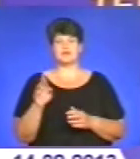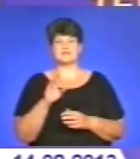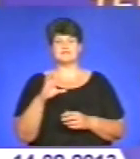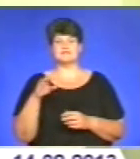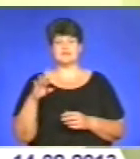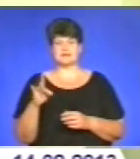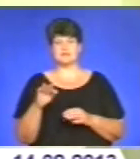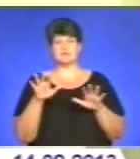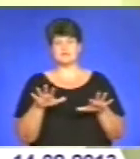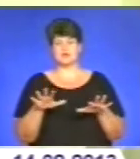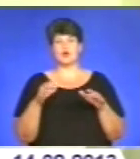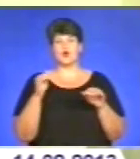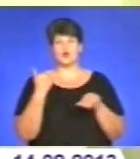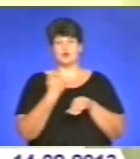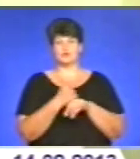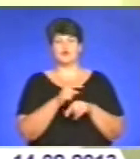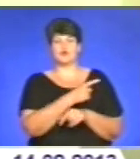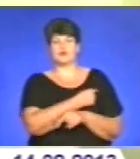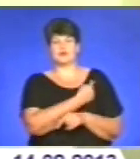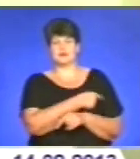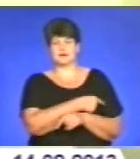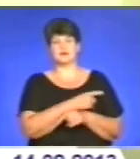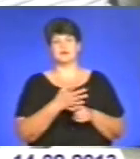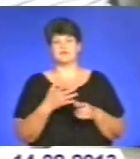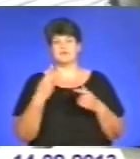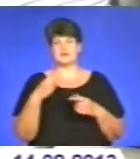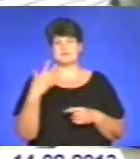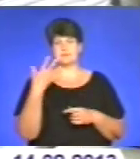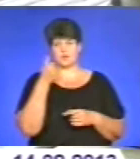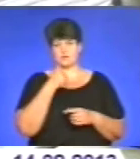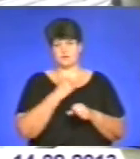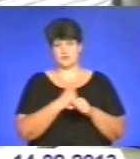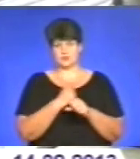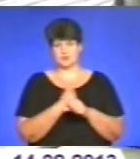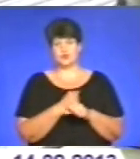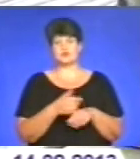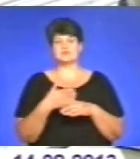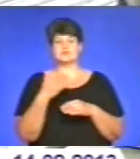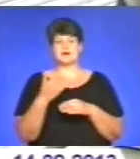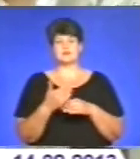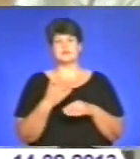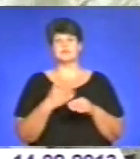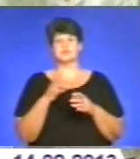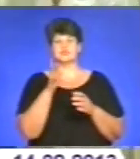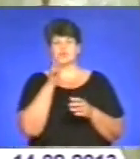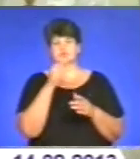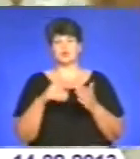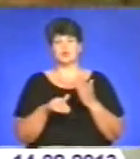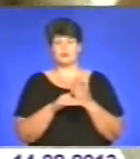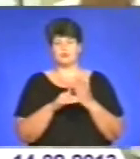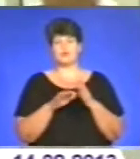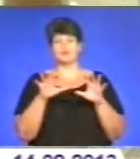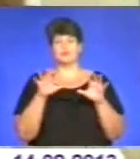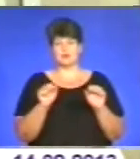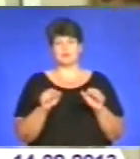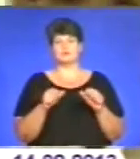посаді головного лікаря Теребовлянської центральної комунальної лікарні 25 років. Каже, останнім часом з допомогою влади вдалося суттєво